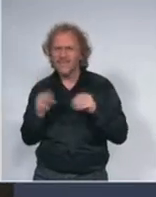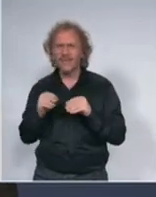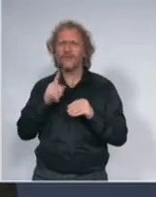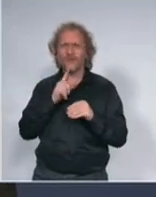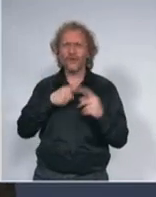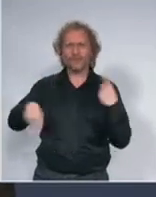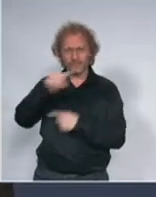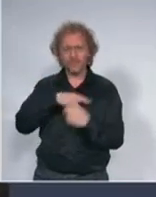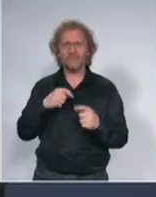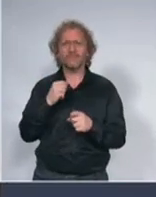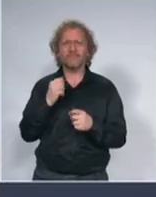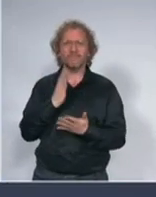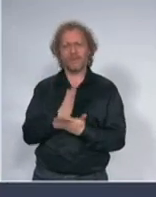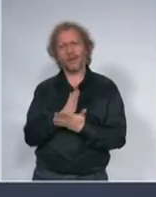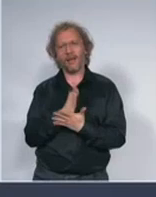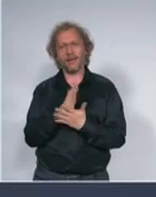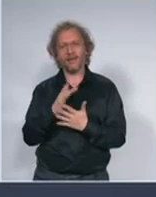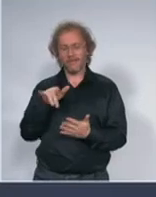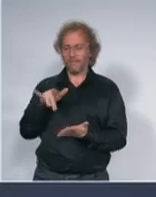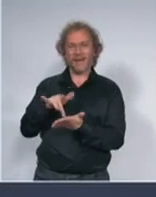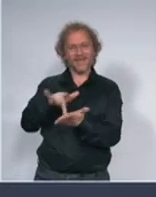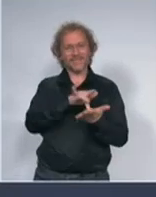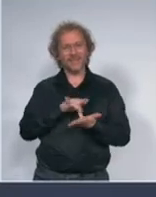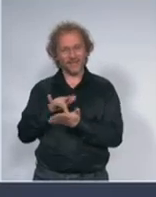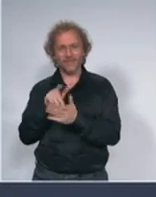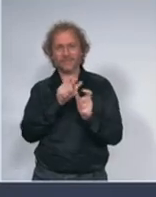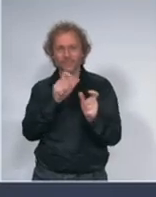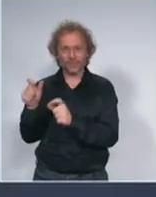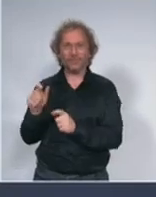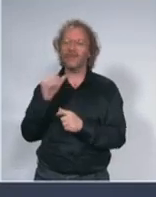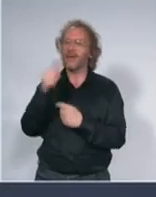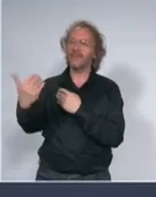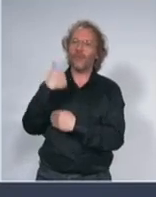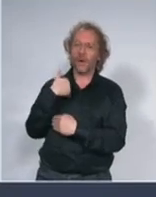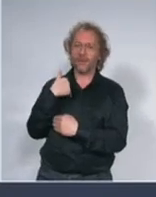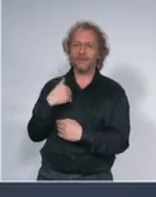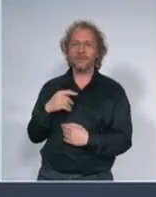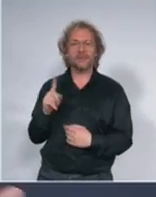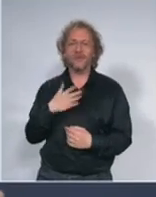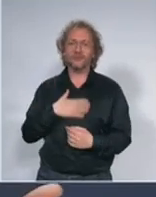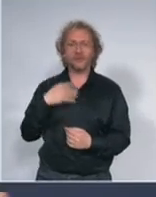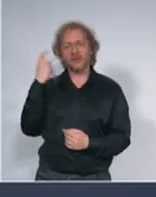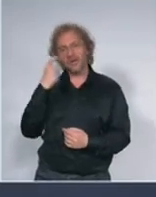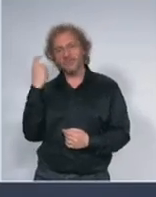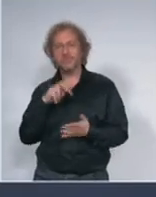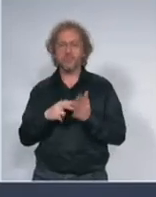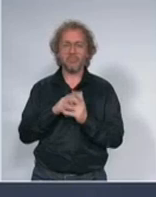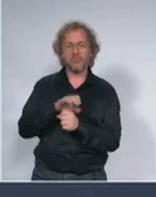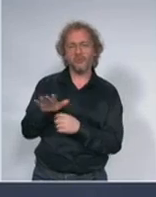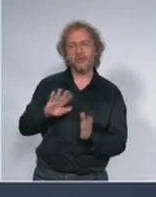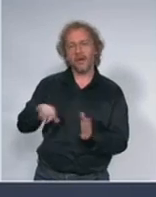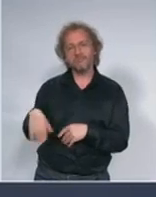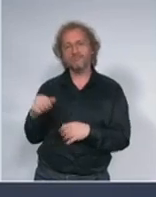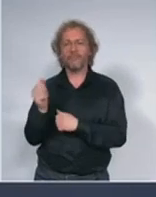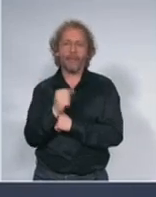mestima kud ulaze osobe koje neće da razmišlja o ovu problemu nego zaborave da